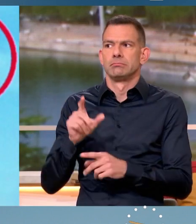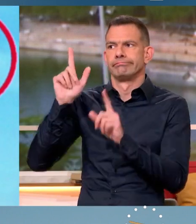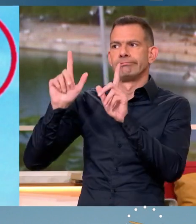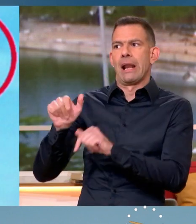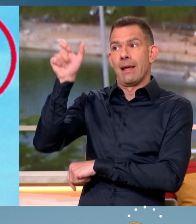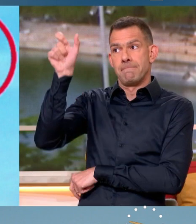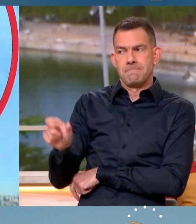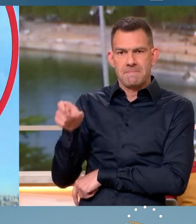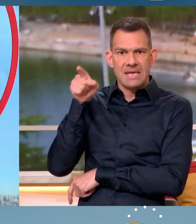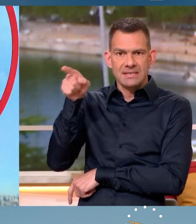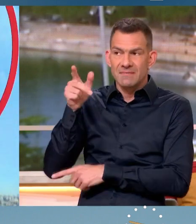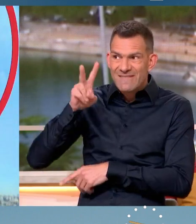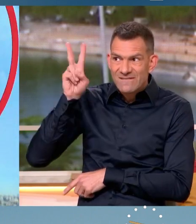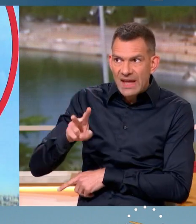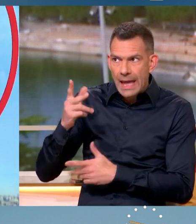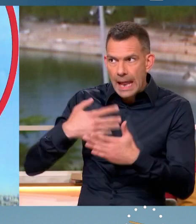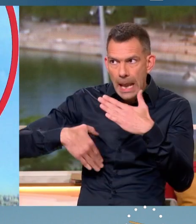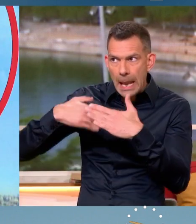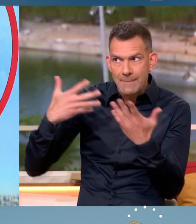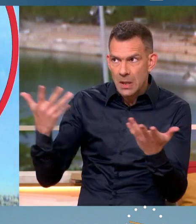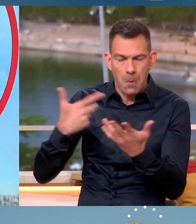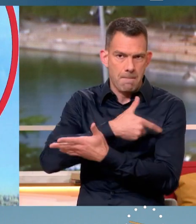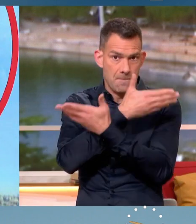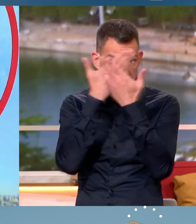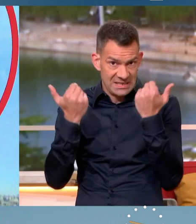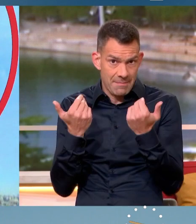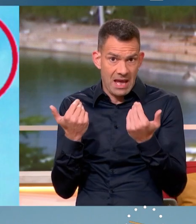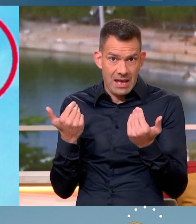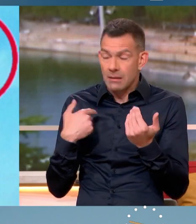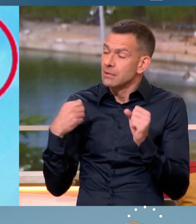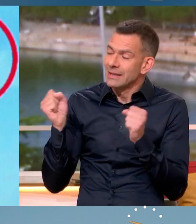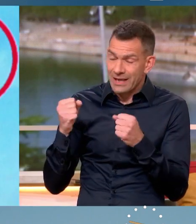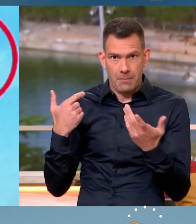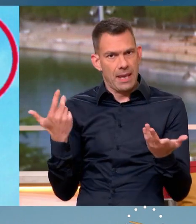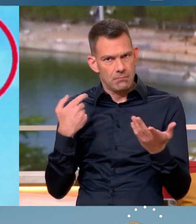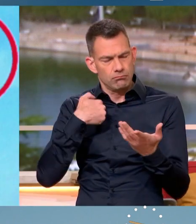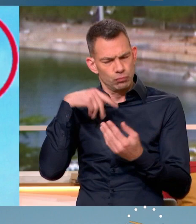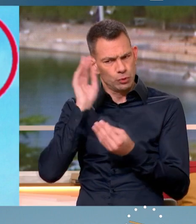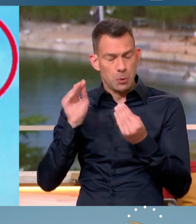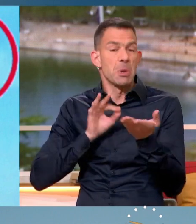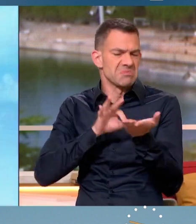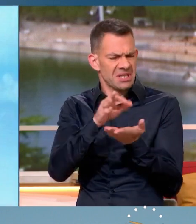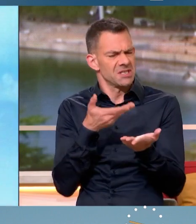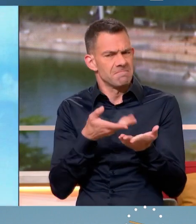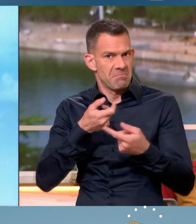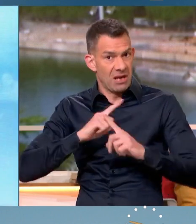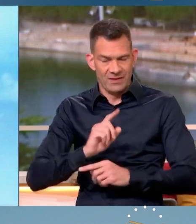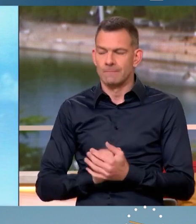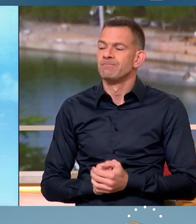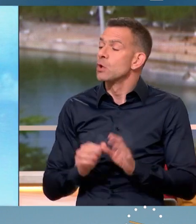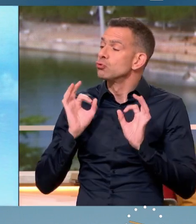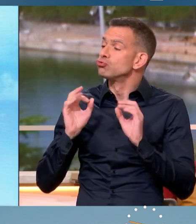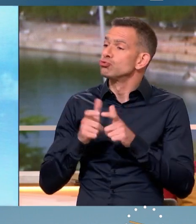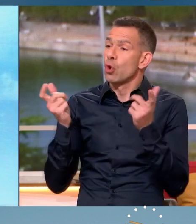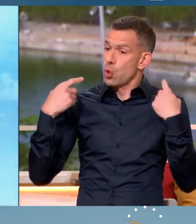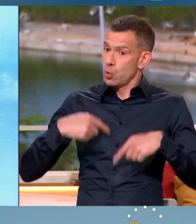dont nous ne connaissons pas les limites. Mais j'ai une interrogation sur la stratégie qui est menée. C'est dit, le gouvernement prépare, on parlait des